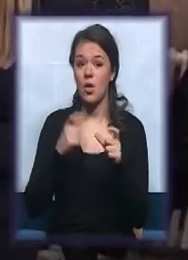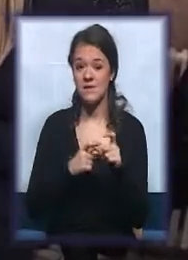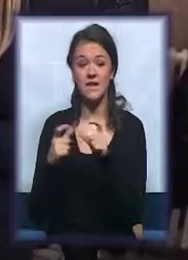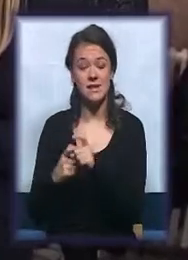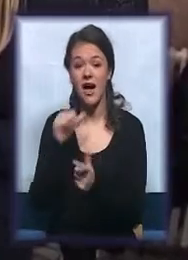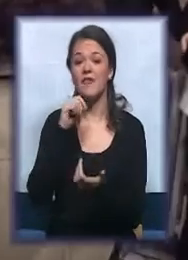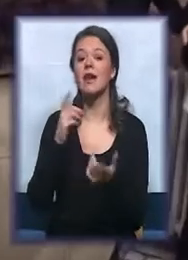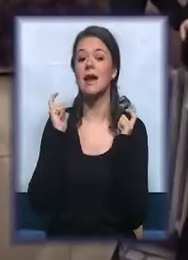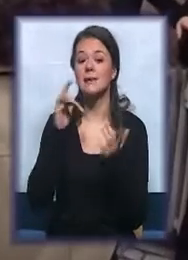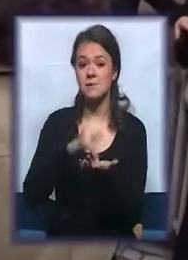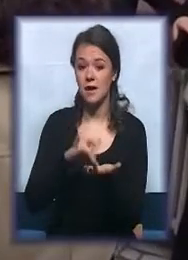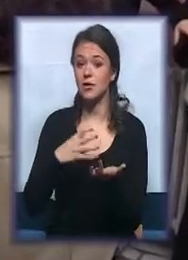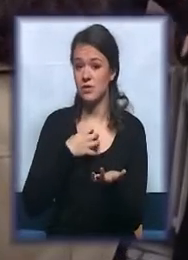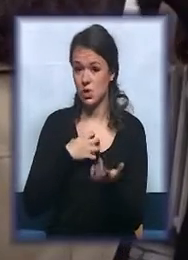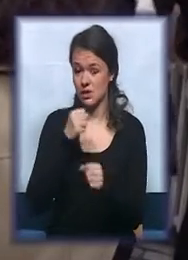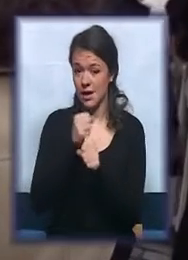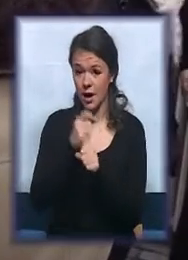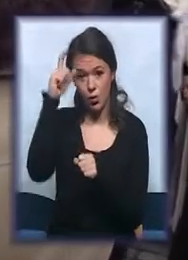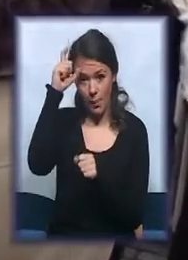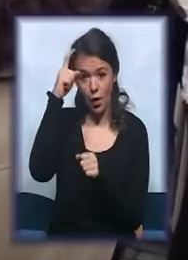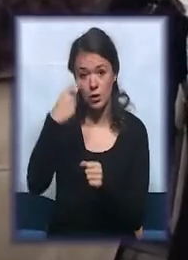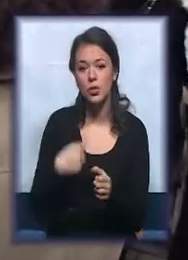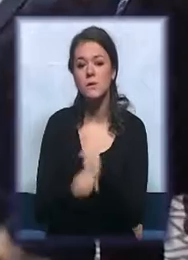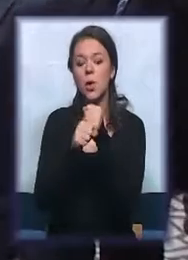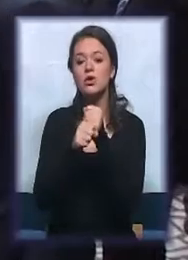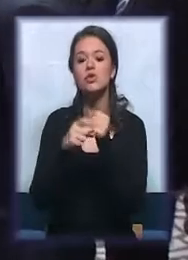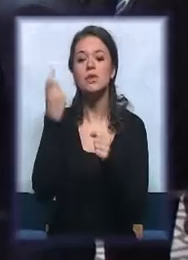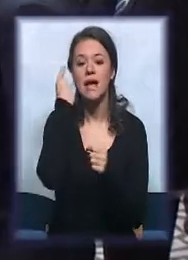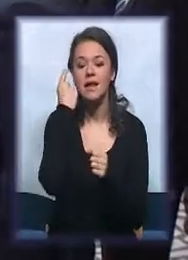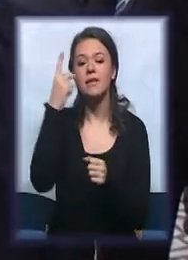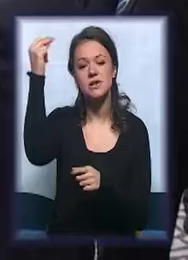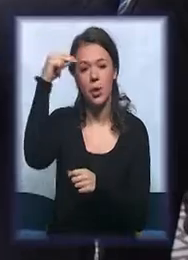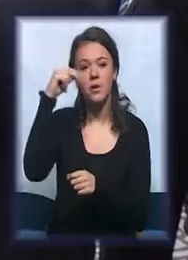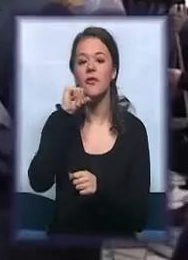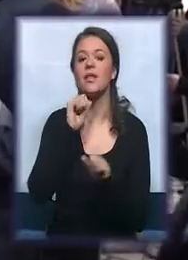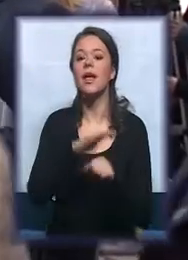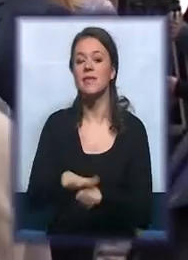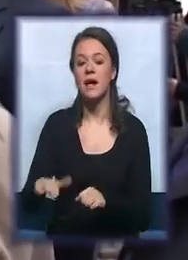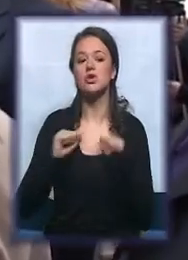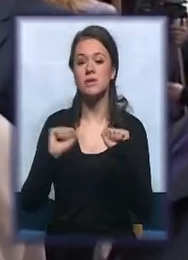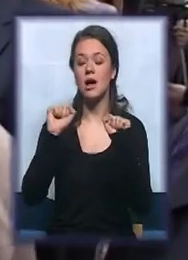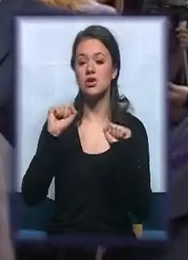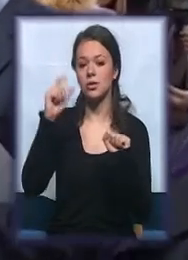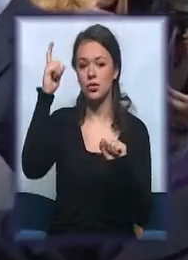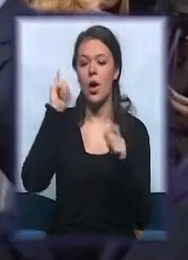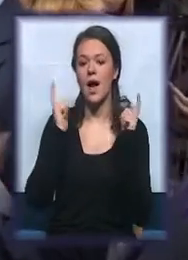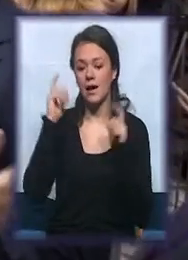Gradskim centrom za socijalni rad u Beogradu uz podršku sekretarijata za obrazovanje i dečju zaštitu grada Beograda.